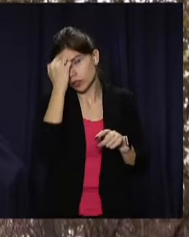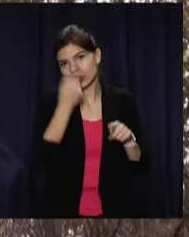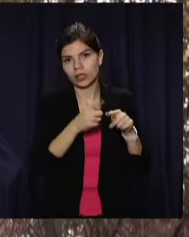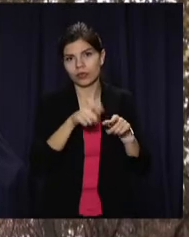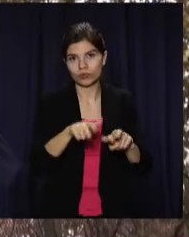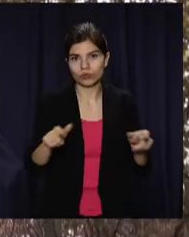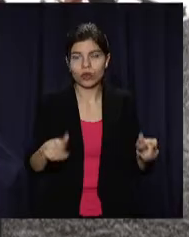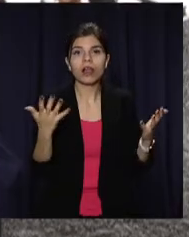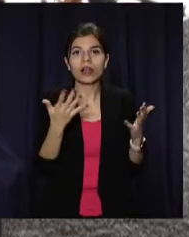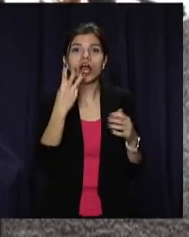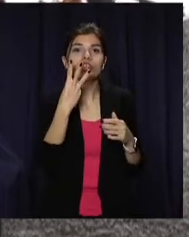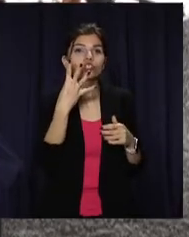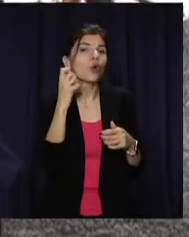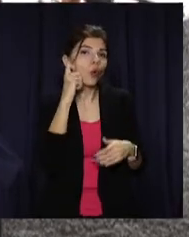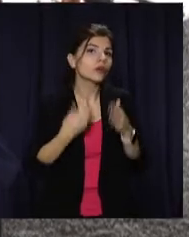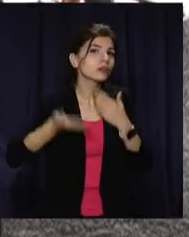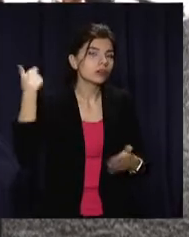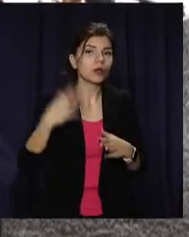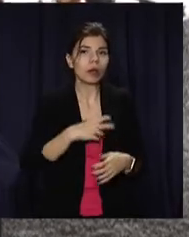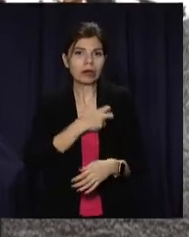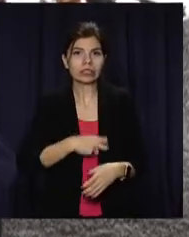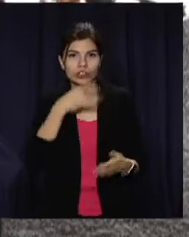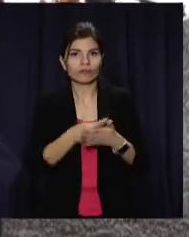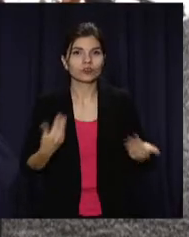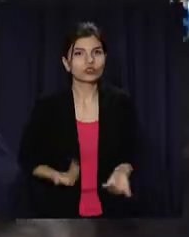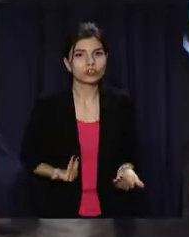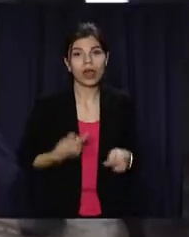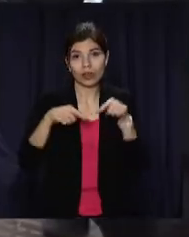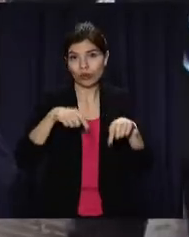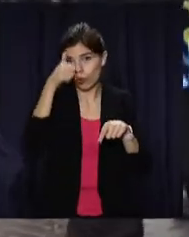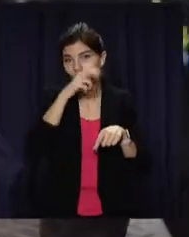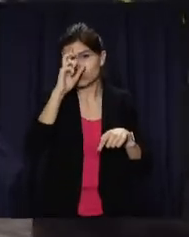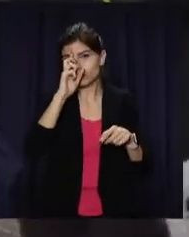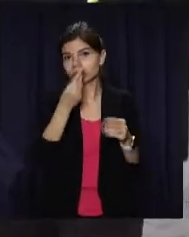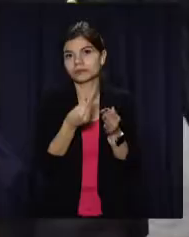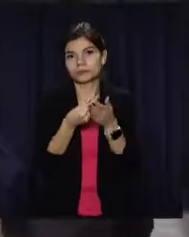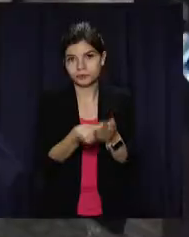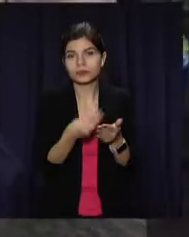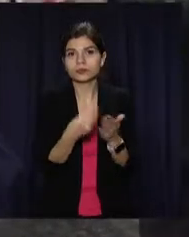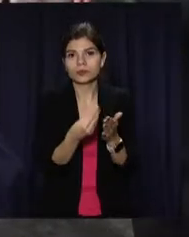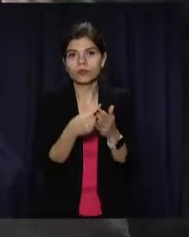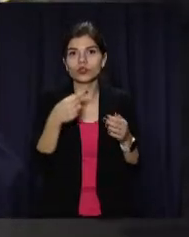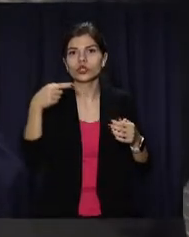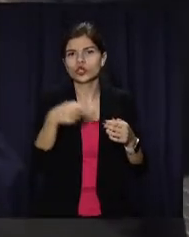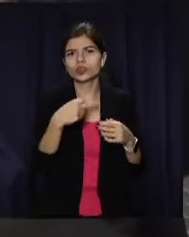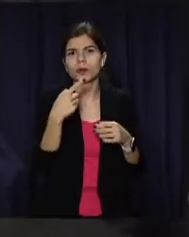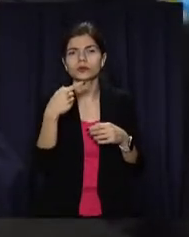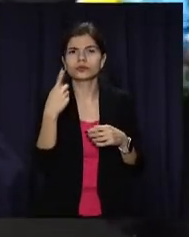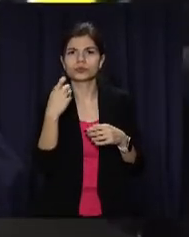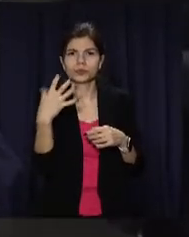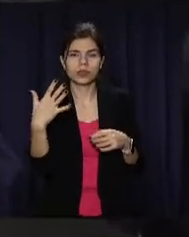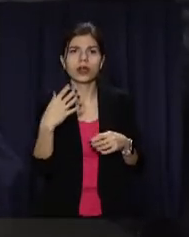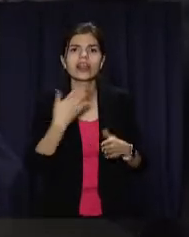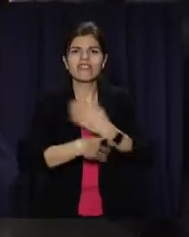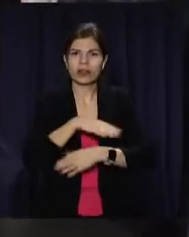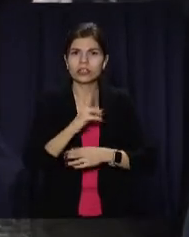героям, які 34 роки тому ризикували своїм життям. Цьогоріч з міського бюджету на матеріальну підтримку 1115 інвалідів